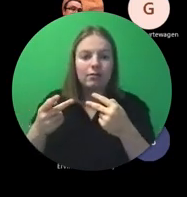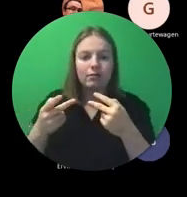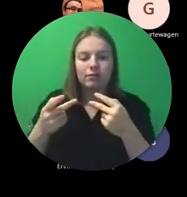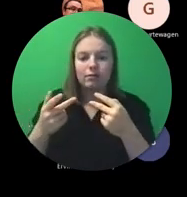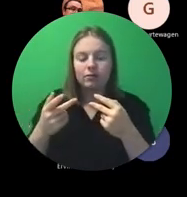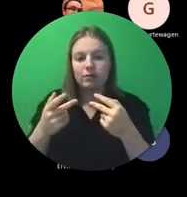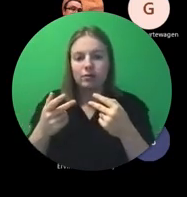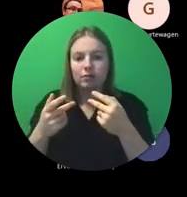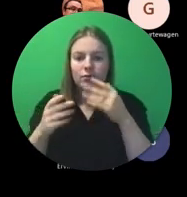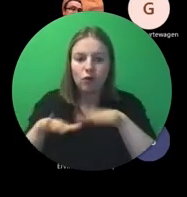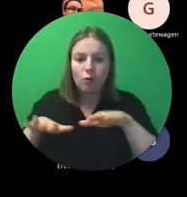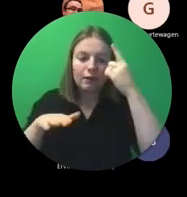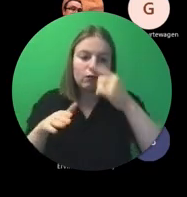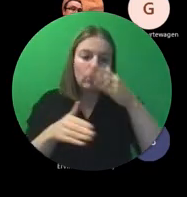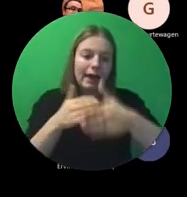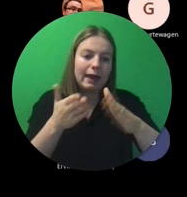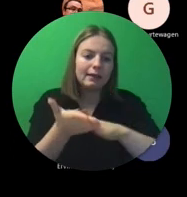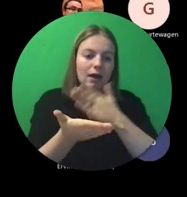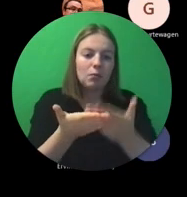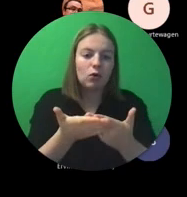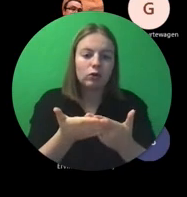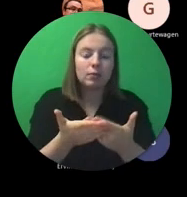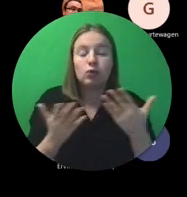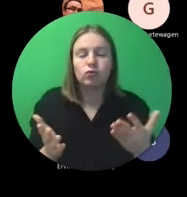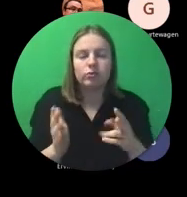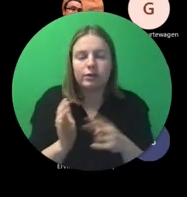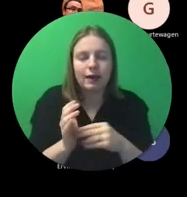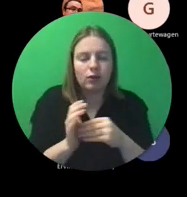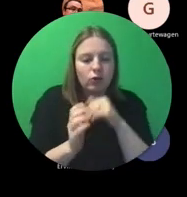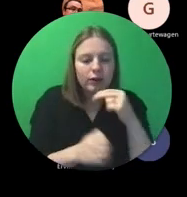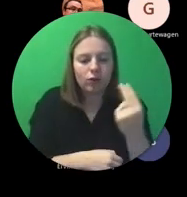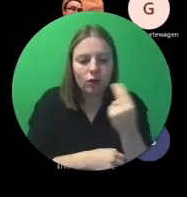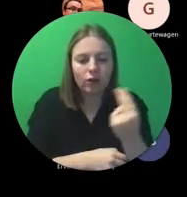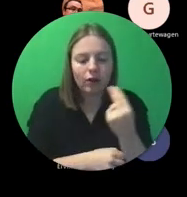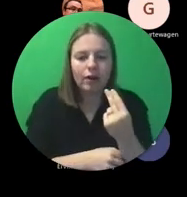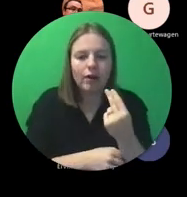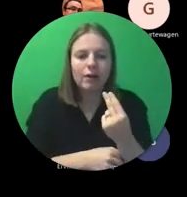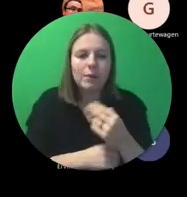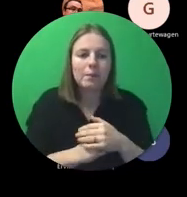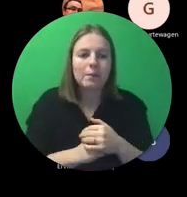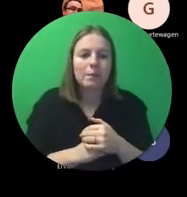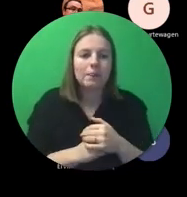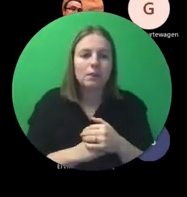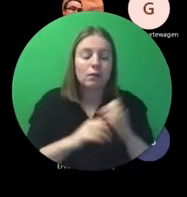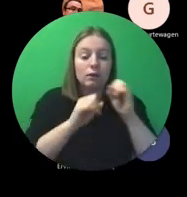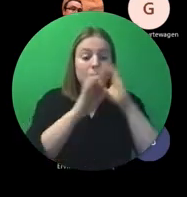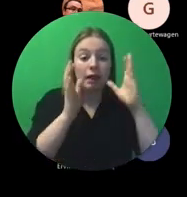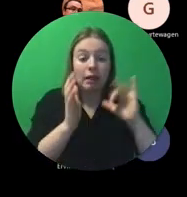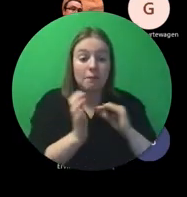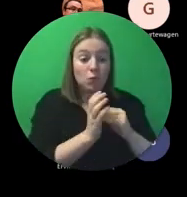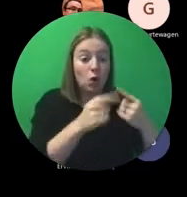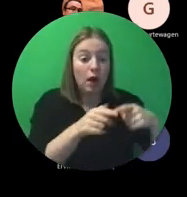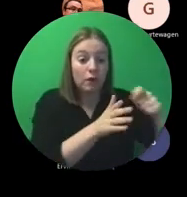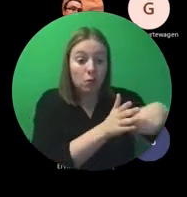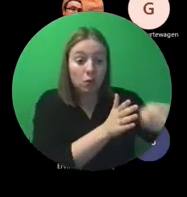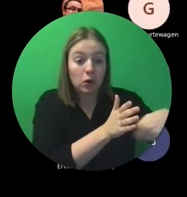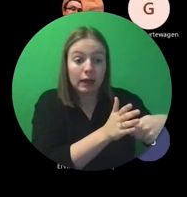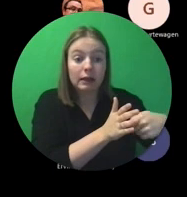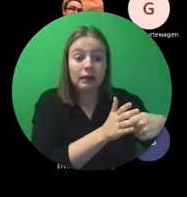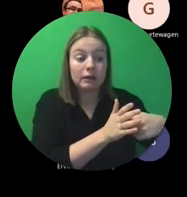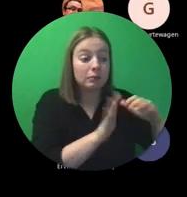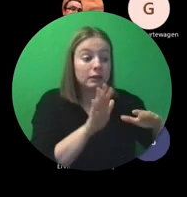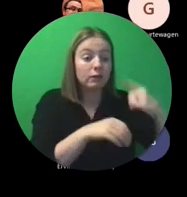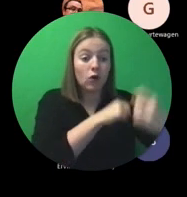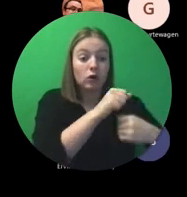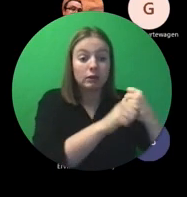eindrapportering dus als nu nog zeker niet aan de orde tenzij dat je misschien een ander project lopen hebt dat binnenkort of in de loop van